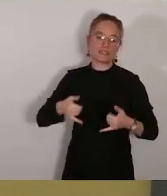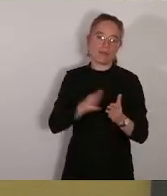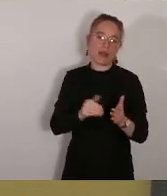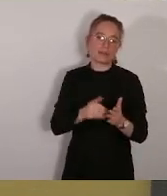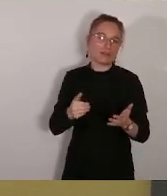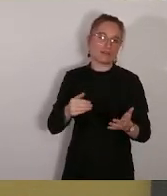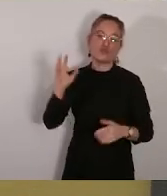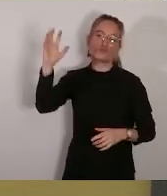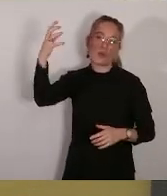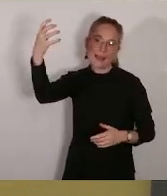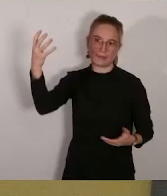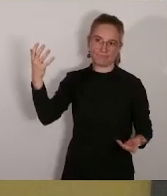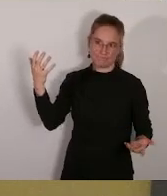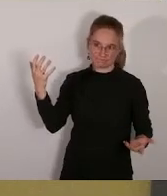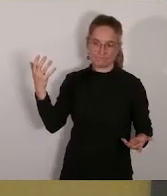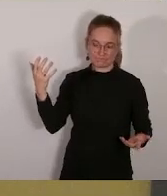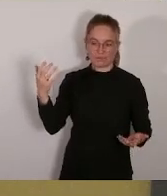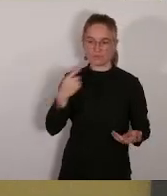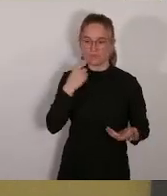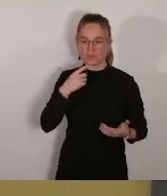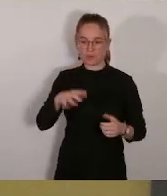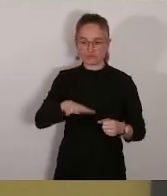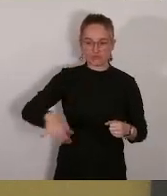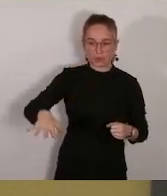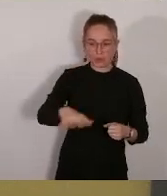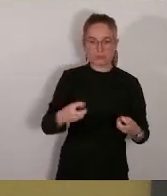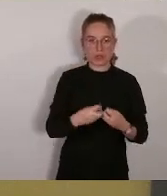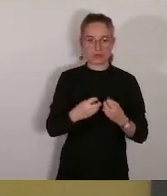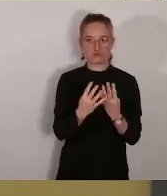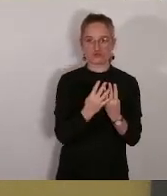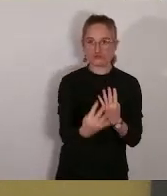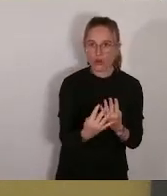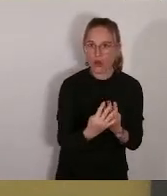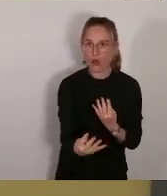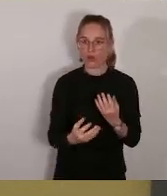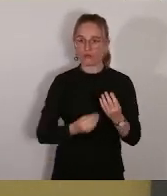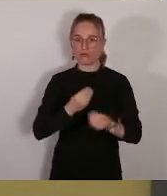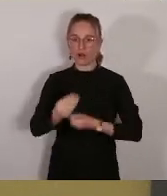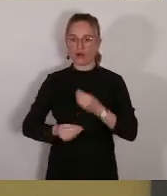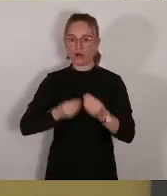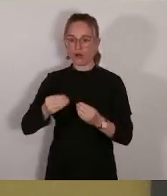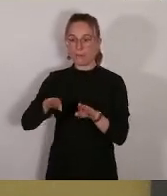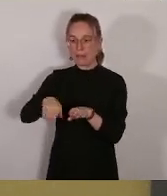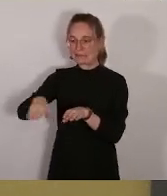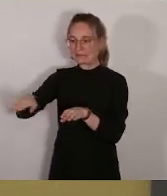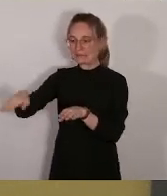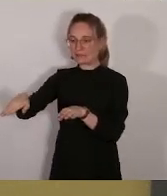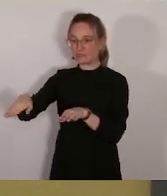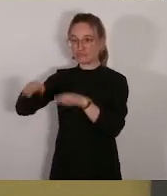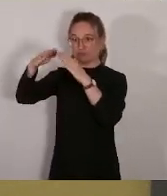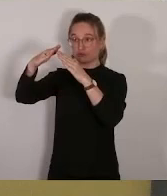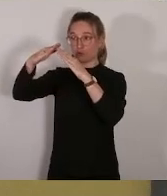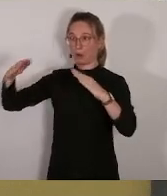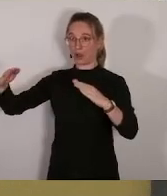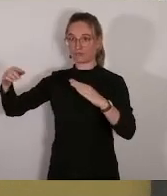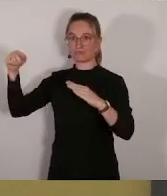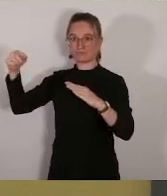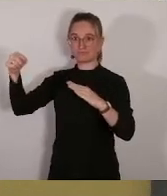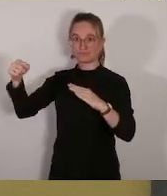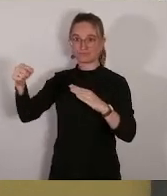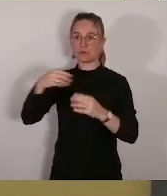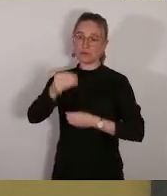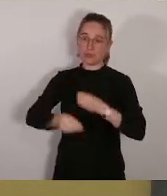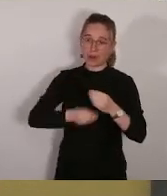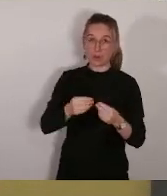ce soit dans des champs, que ce soit au-dessus des parkings. Pourquoi pas recouvrir des autoroutes ? Ça a fait un peu de buzz médiatique. On verra si c'est